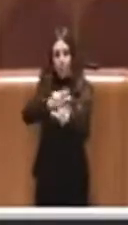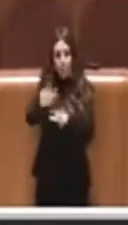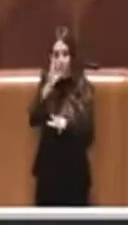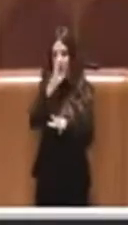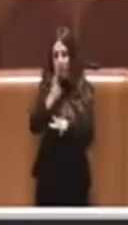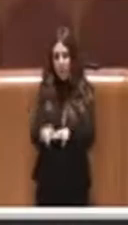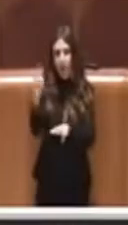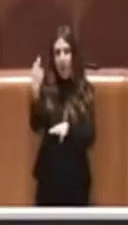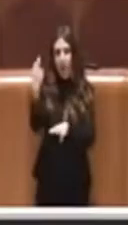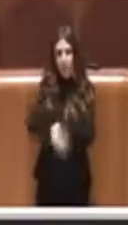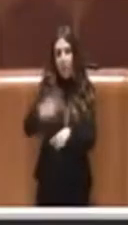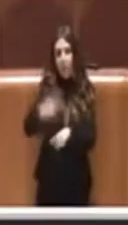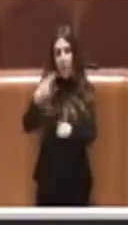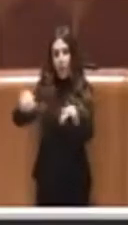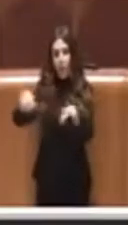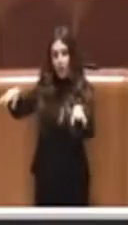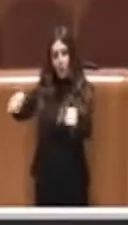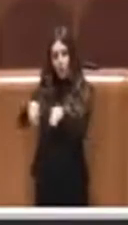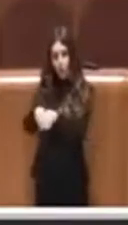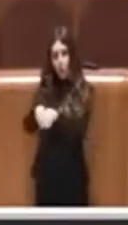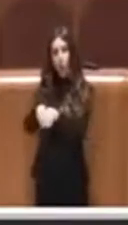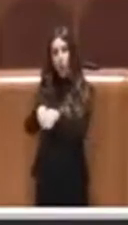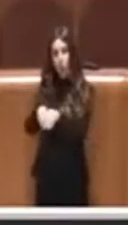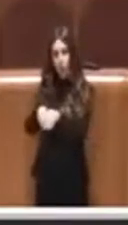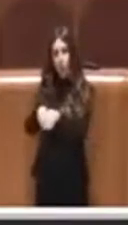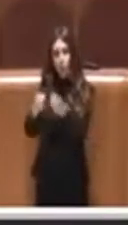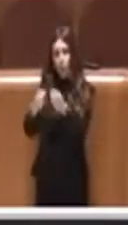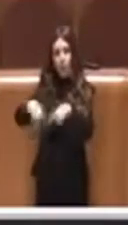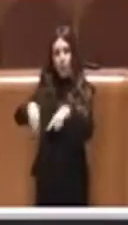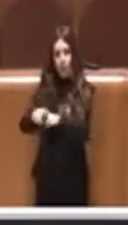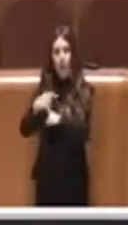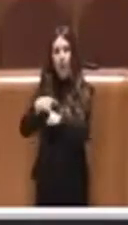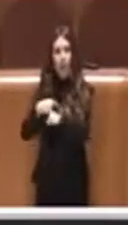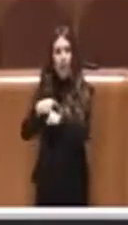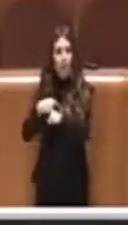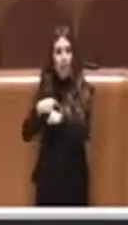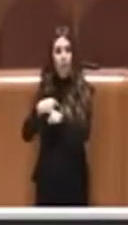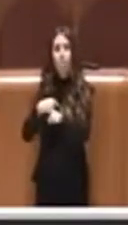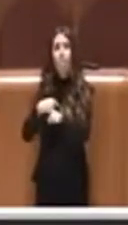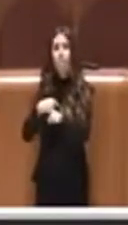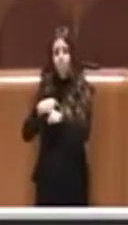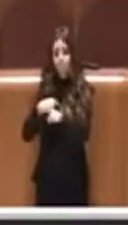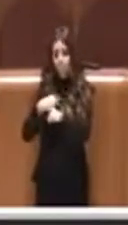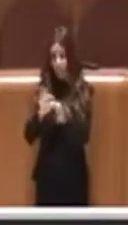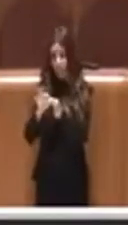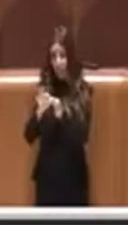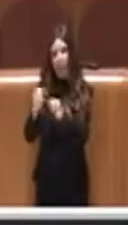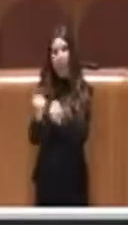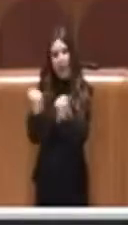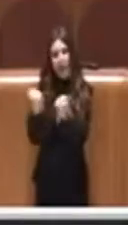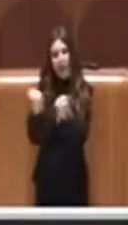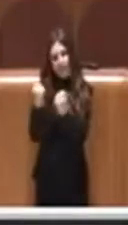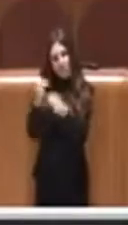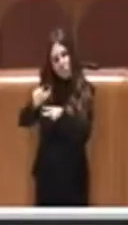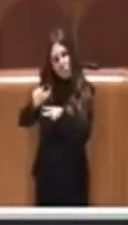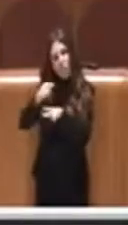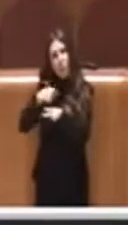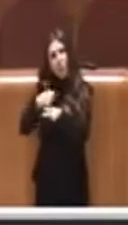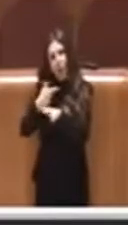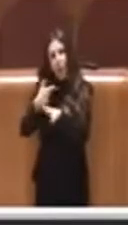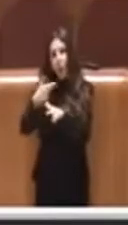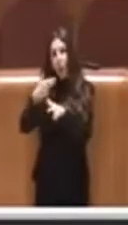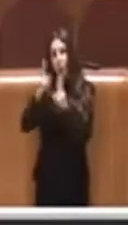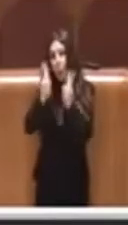Presidente, della Giunta, del Consiglio rispetto alle attività che AMA svolge su quel municipio, ma deve essere del